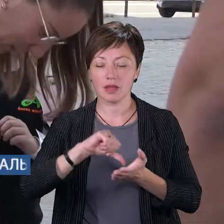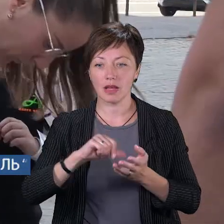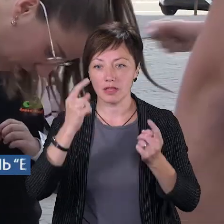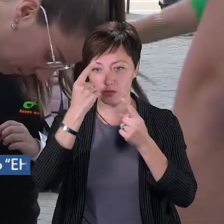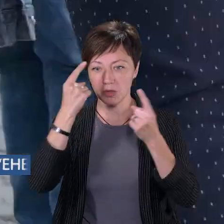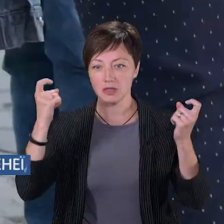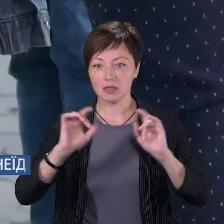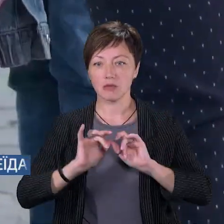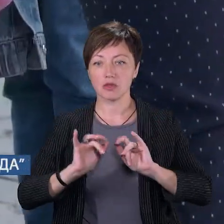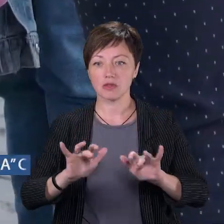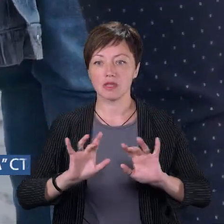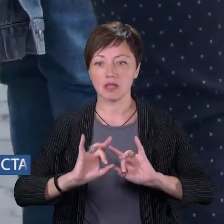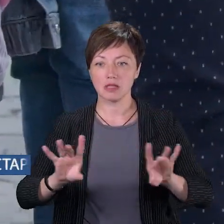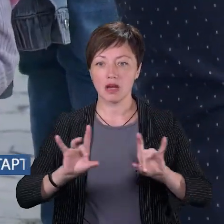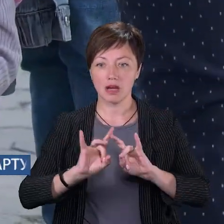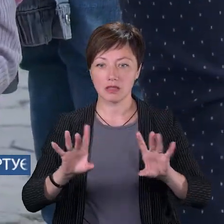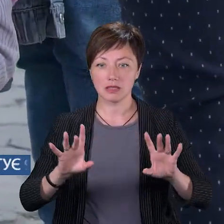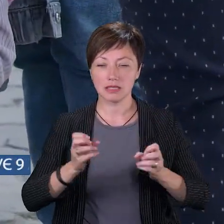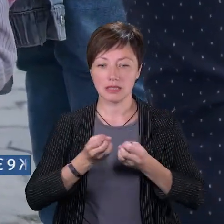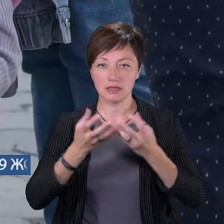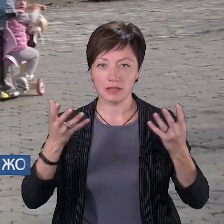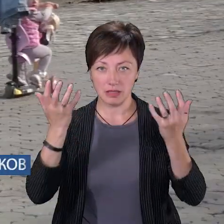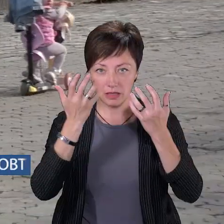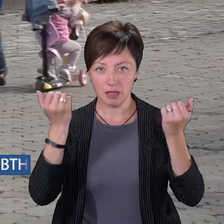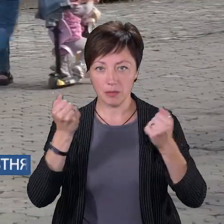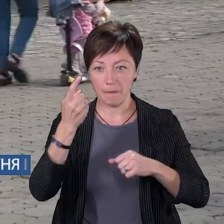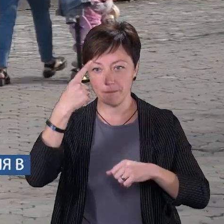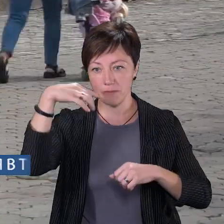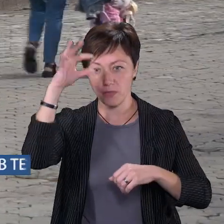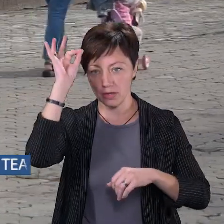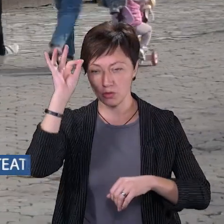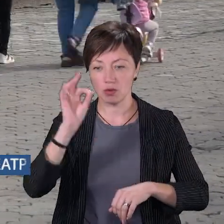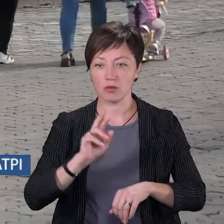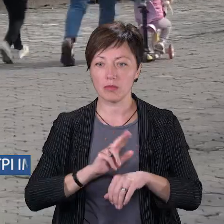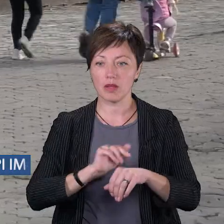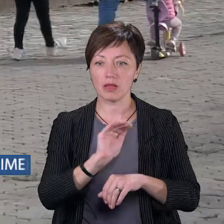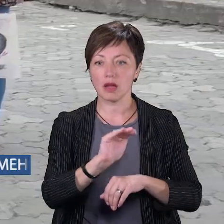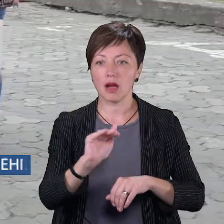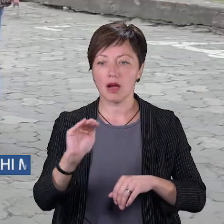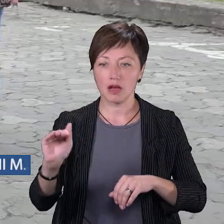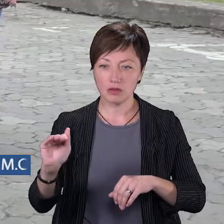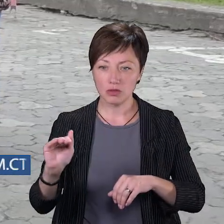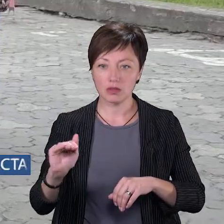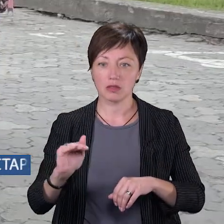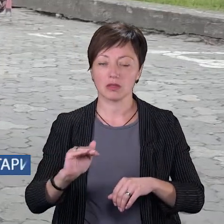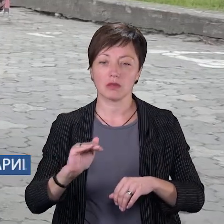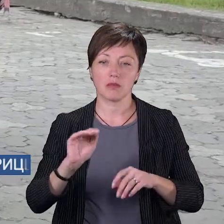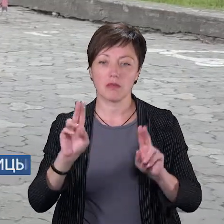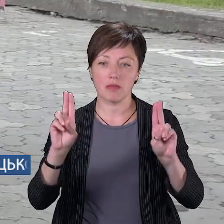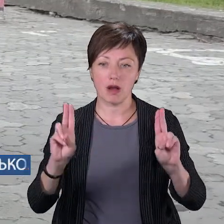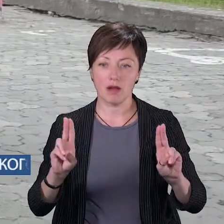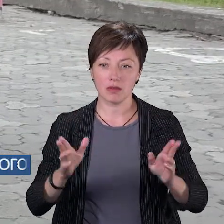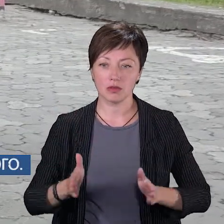інформаційно-просвітницькій акції «За світує темряву». Патрульні поліцейські нагадують хмельничанам та гостям міста про правила